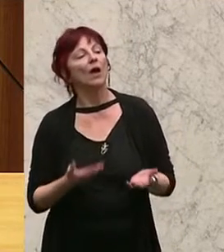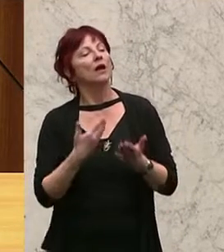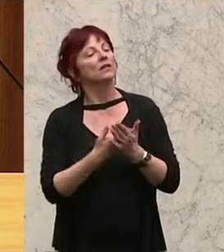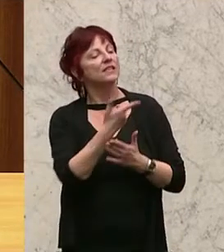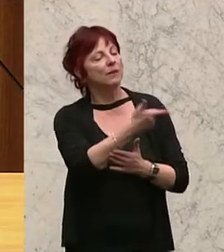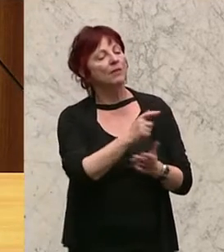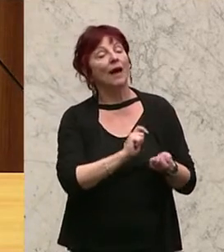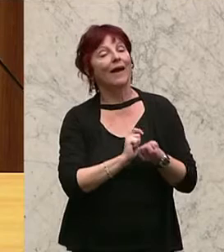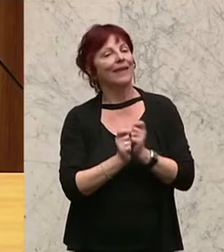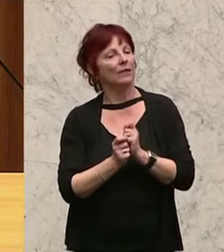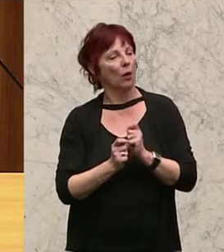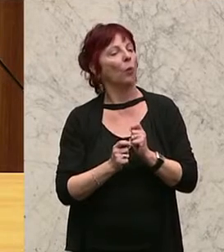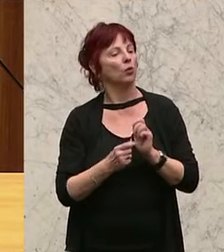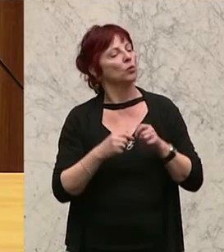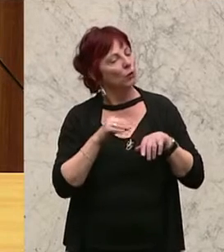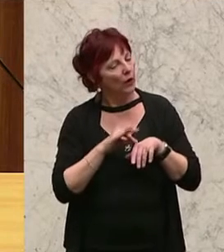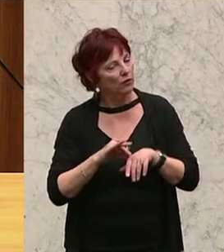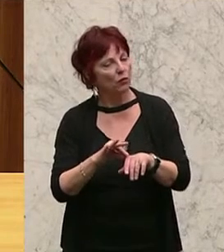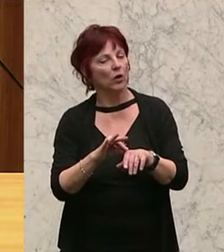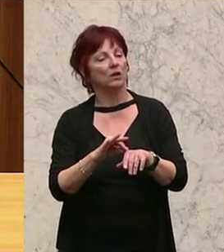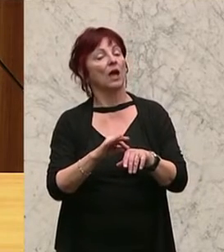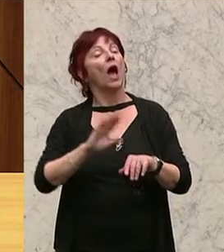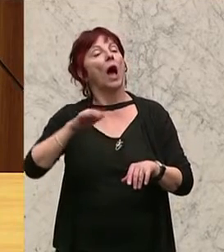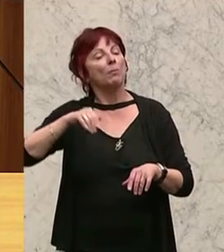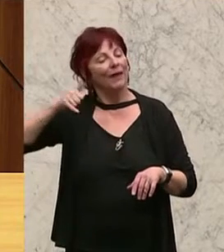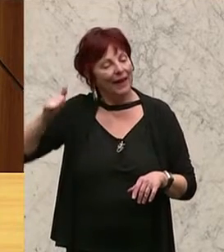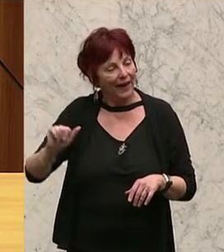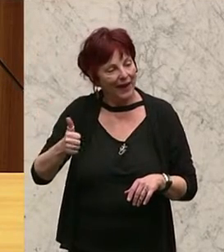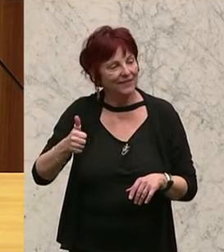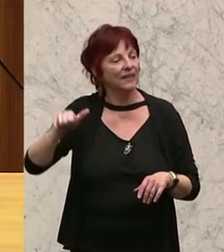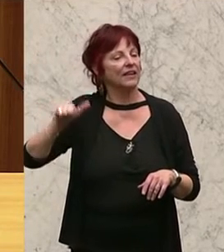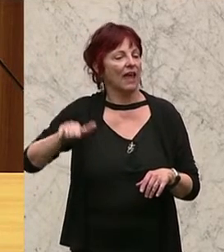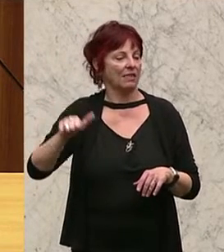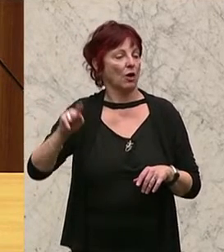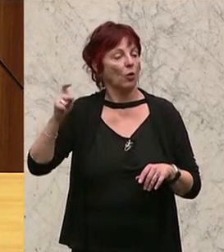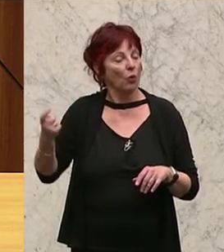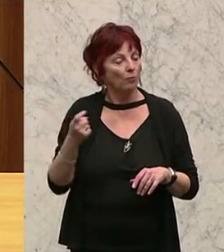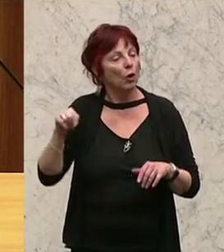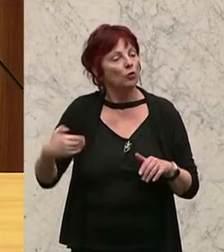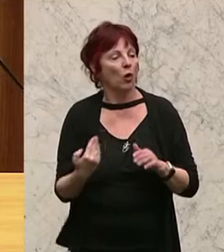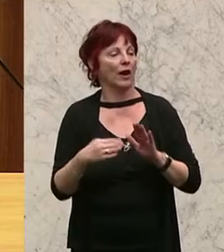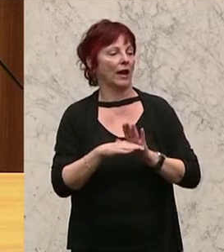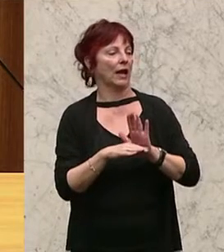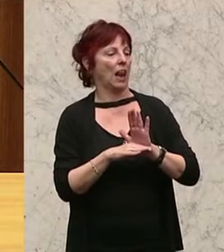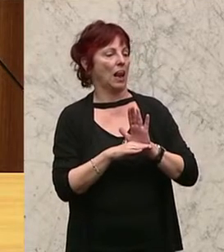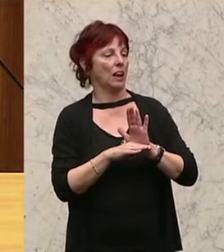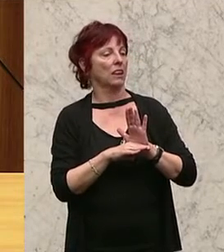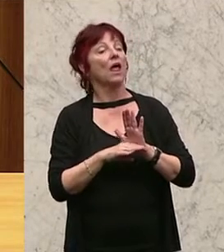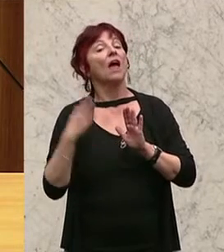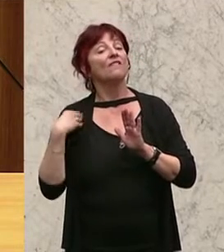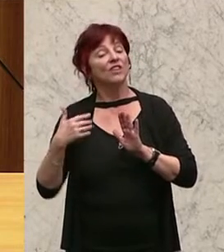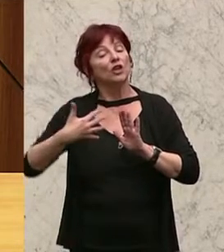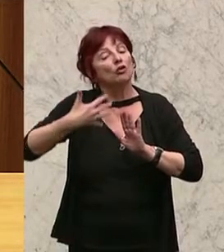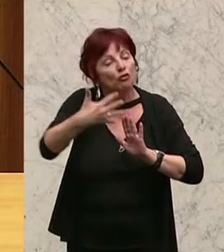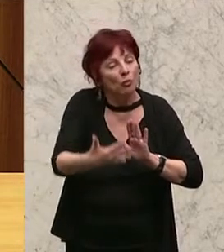Änderung vorgenommen und ab 1. Jänner tritt dann diese neue Regelung in Kraft, die wiederum für fünf Jahre